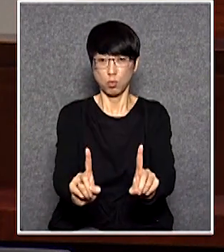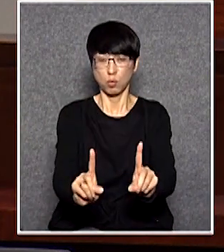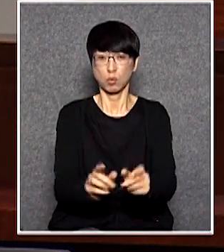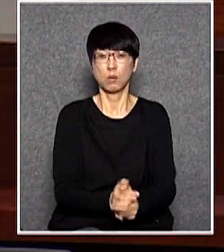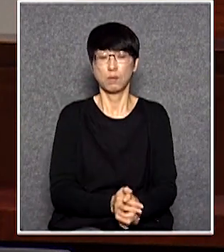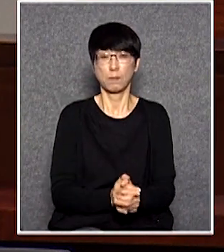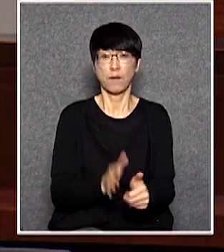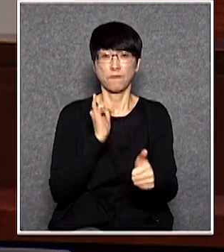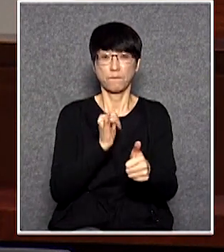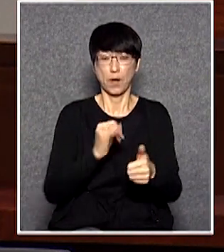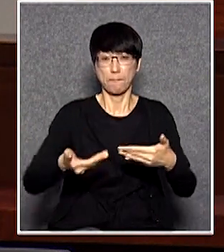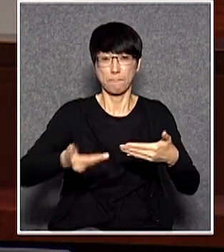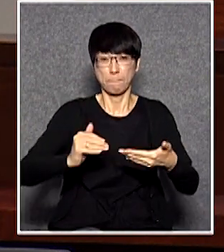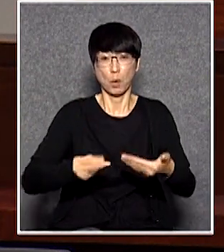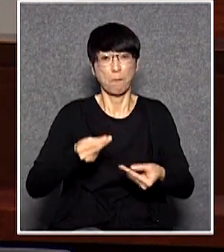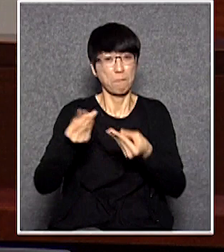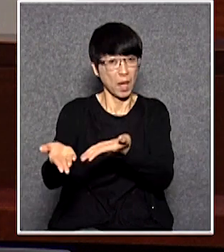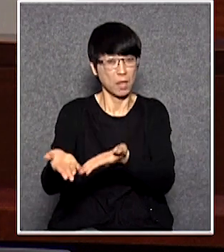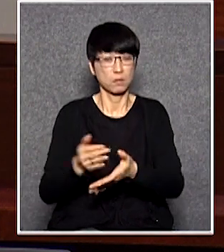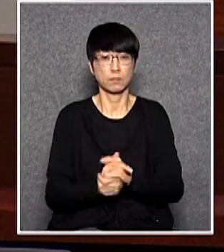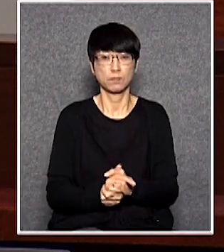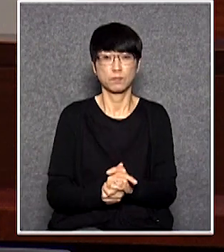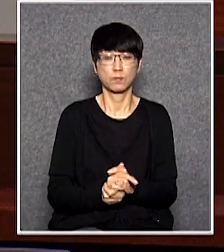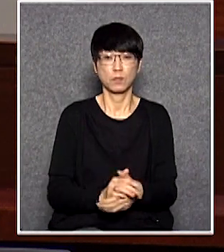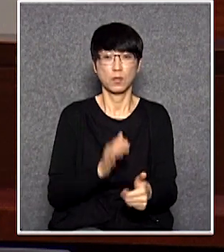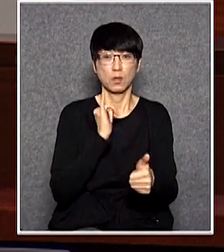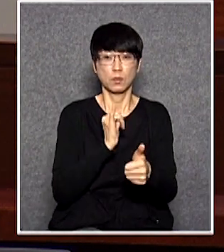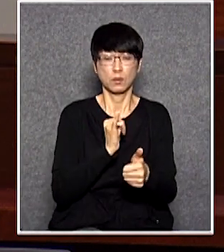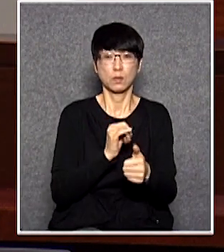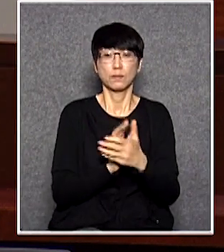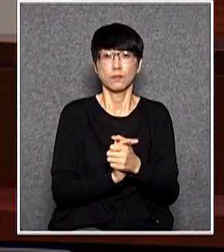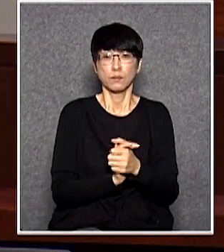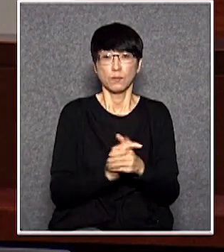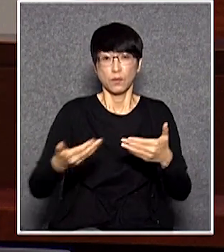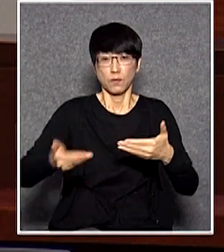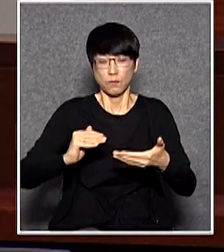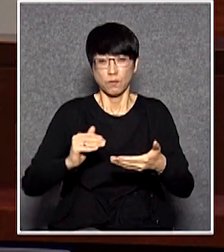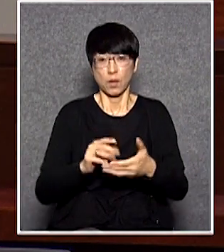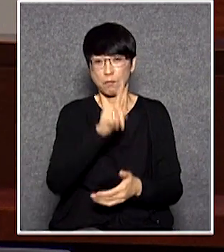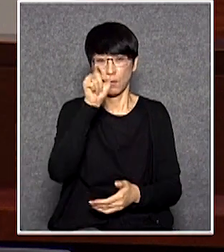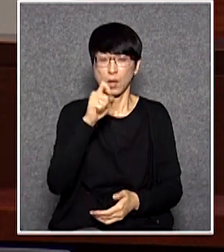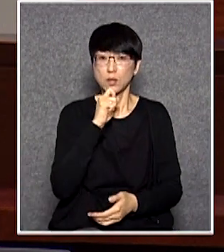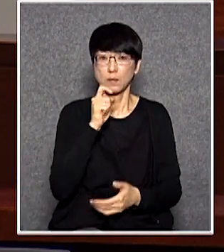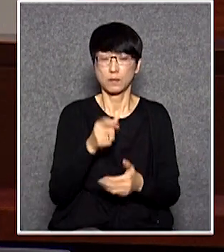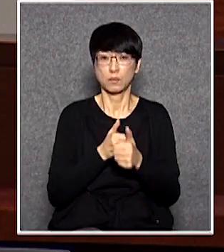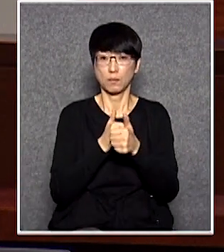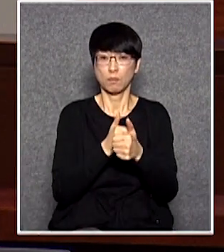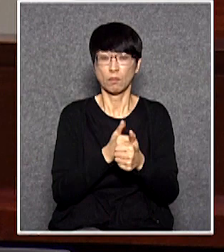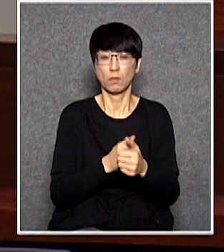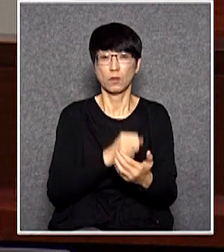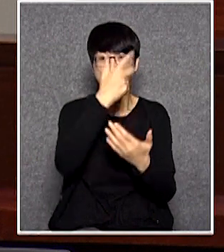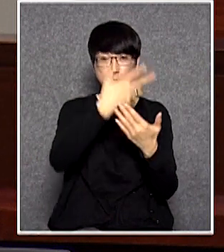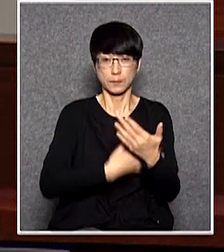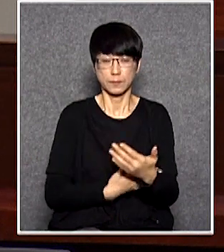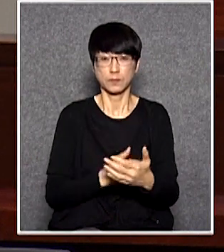票是吧定額罰款制度的法理基礎都有些問題根據簡易程序治序條